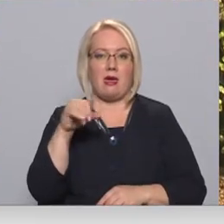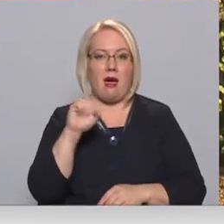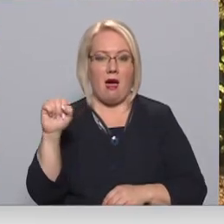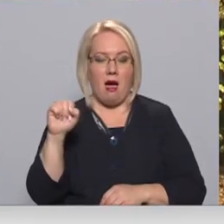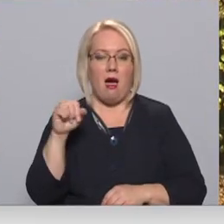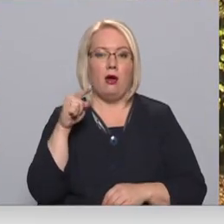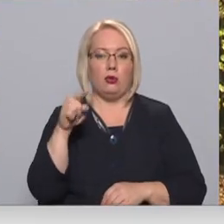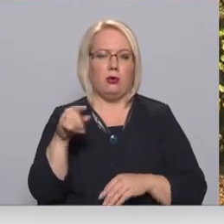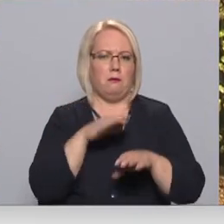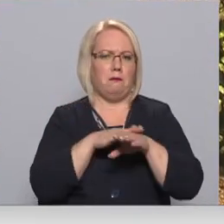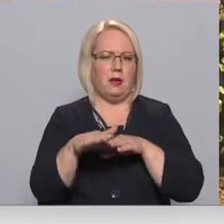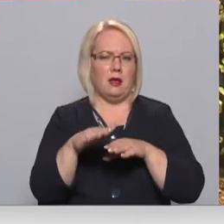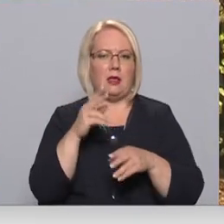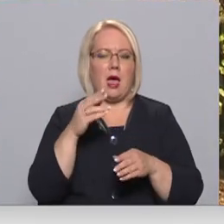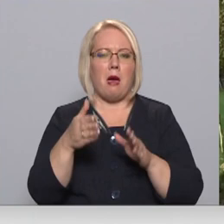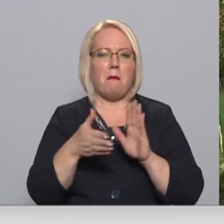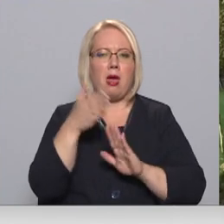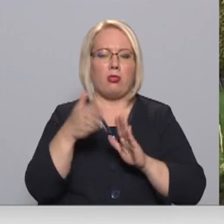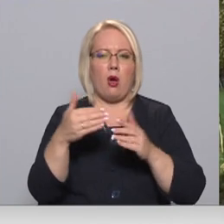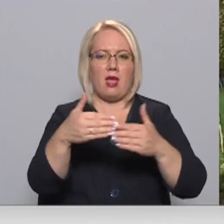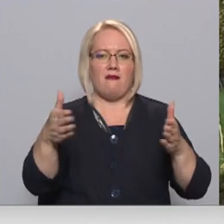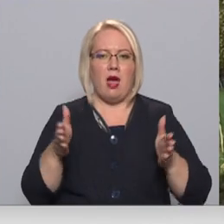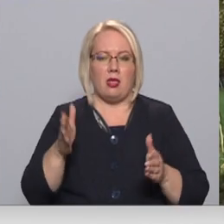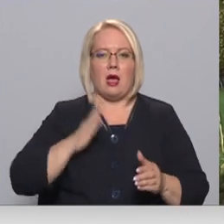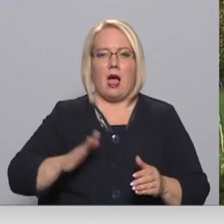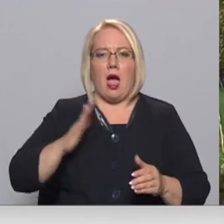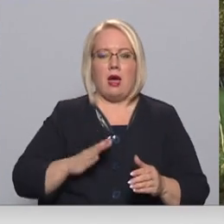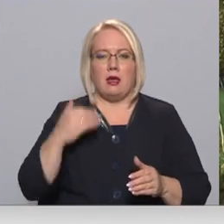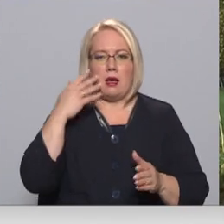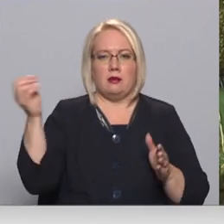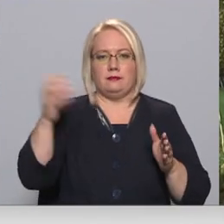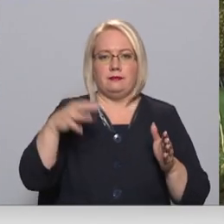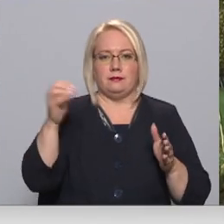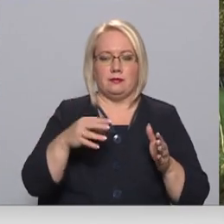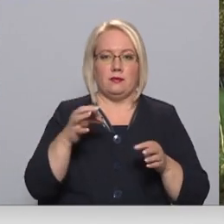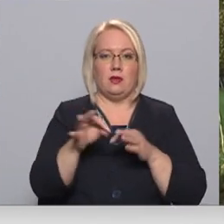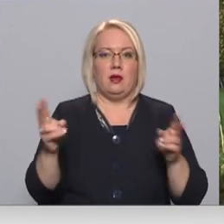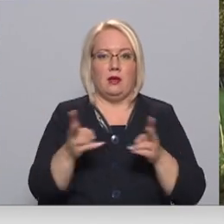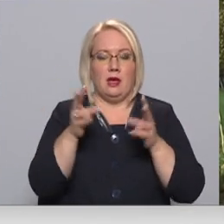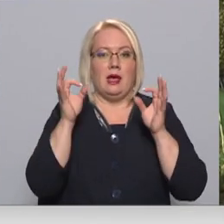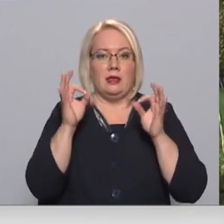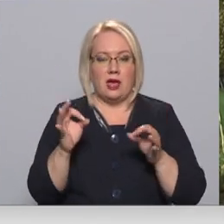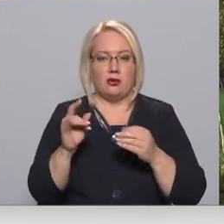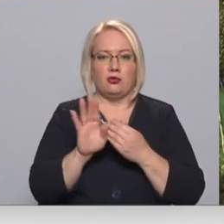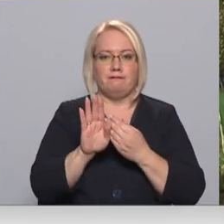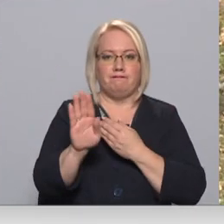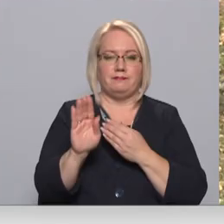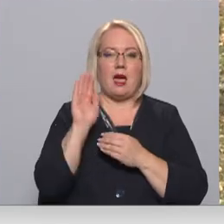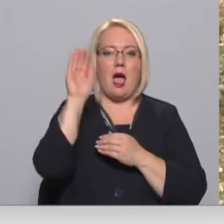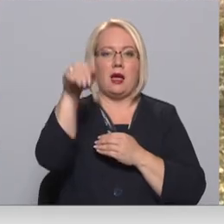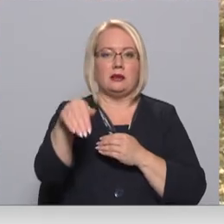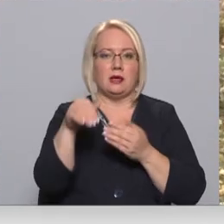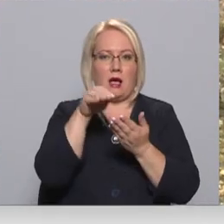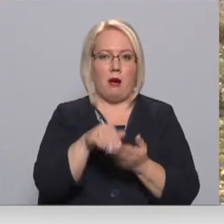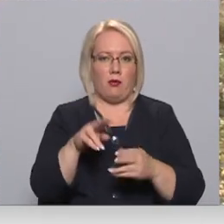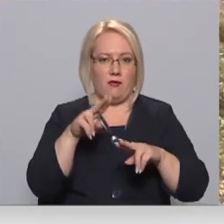kapos ar lapām piepildītā betona vanna vēl tikai gaida savu kārtu uz dedzināšanu. Un tik tiešām atrodas nedaudz aiz kapsētas,